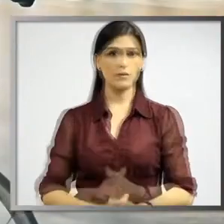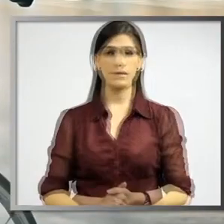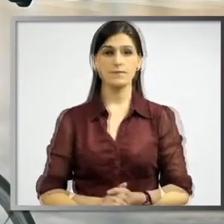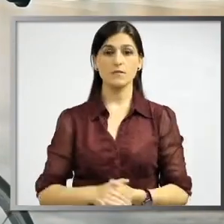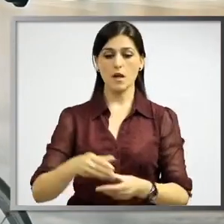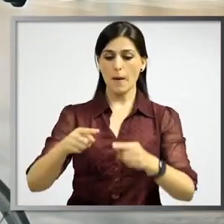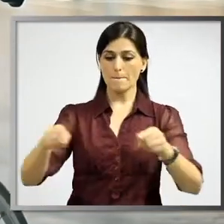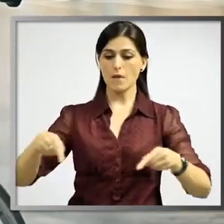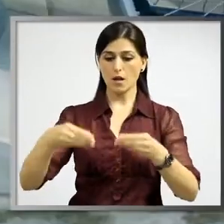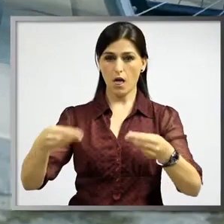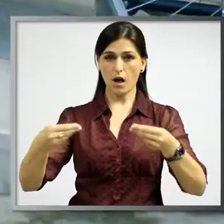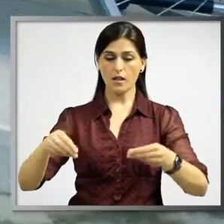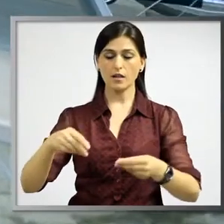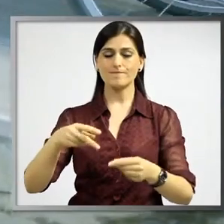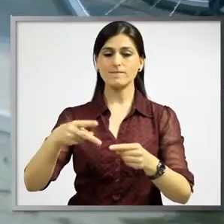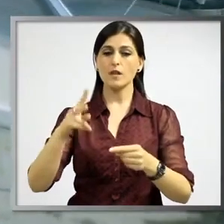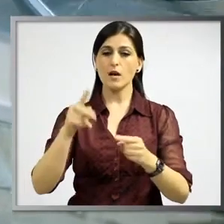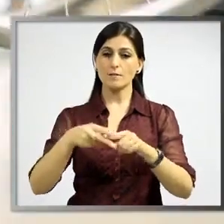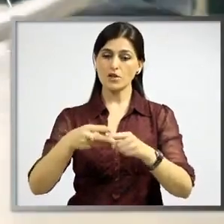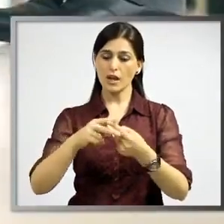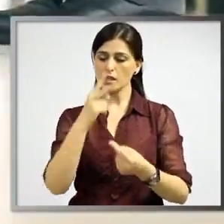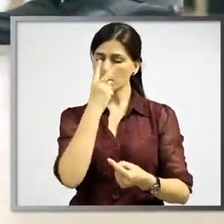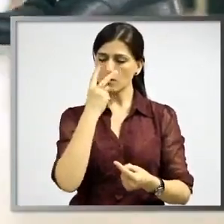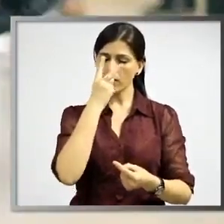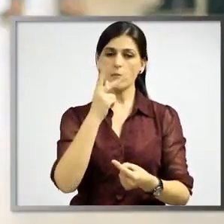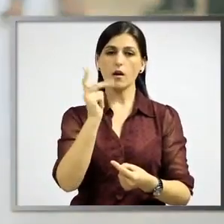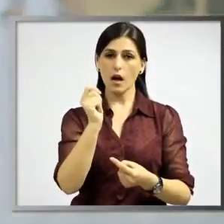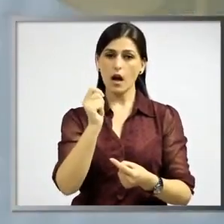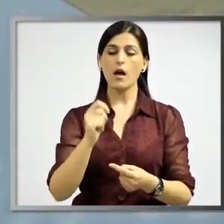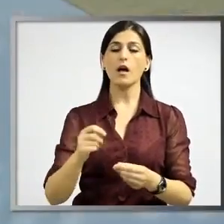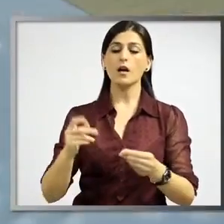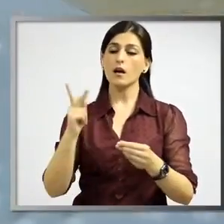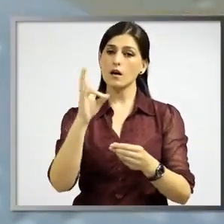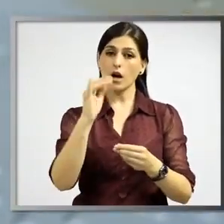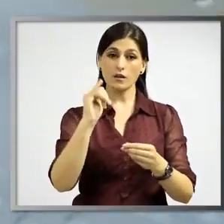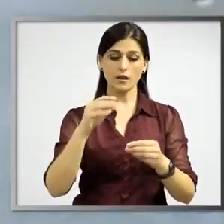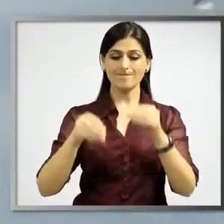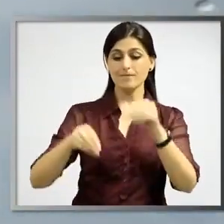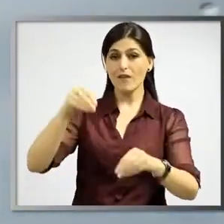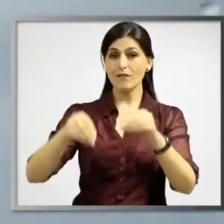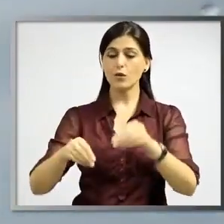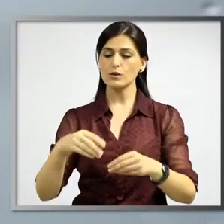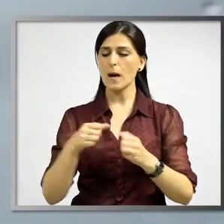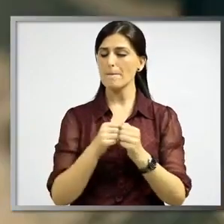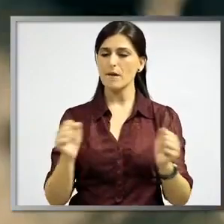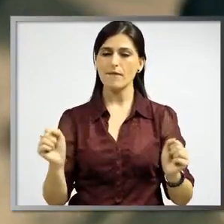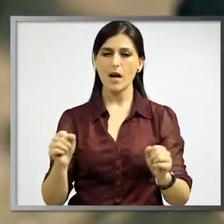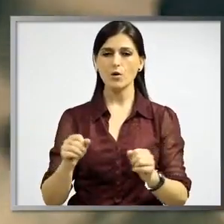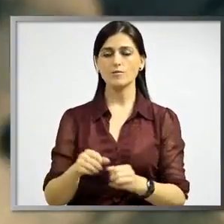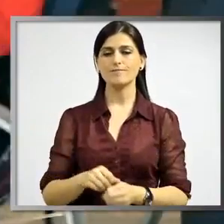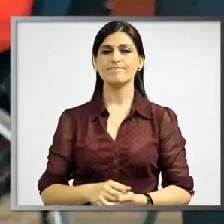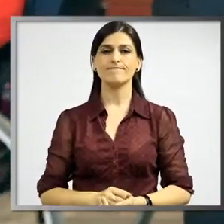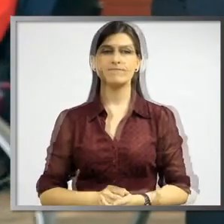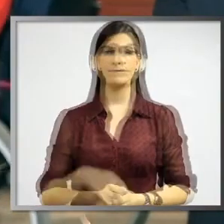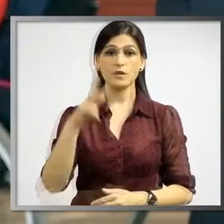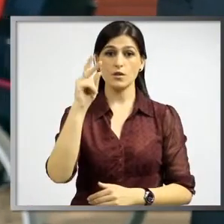kufizuara. Mjetet të pustashme votimi për personat në aftësit të kufizuara në shikim janë parashikuar për të mundësuar votimi në tyre në paparësi